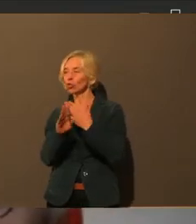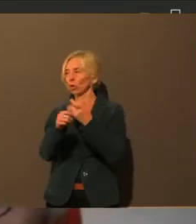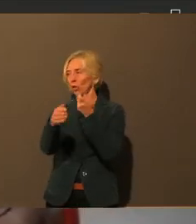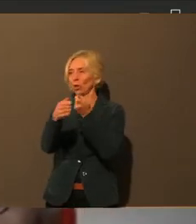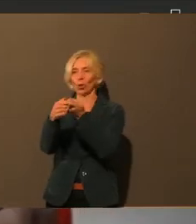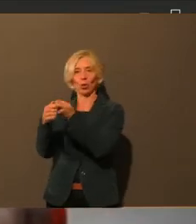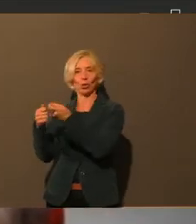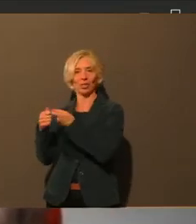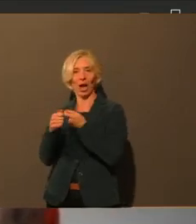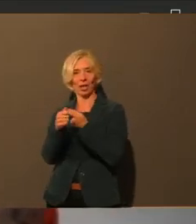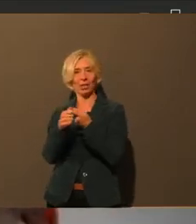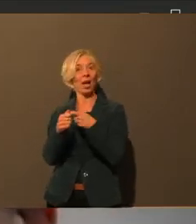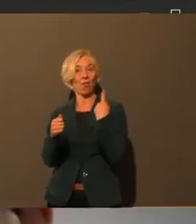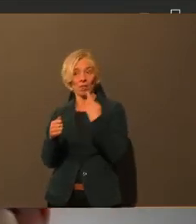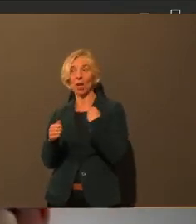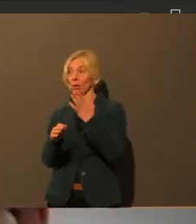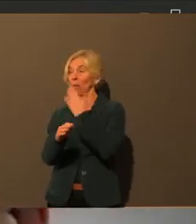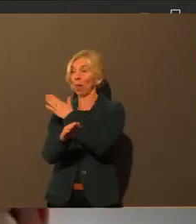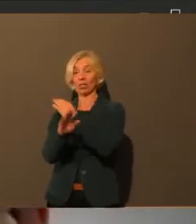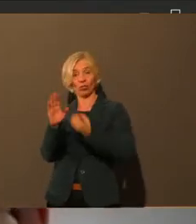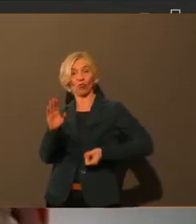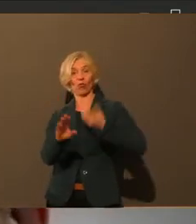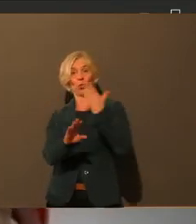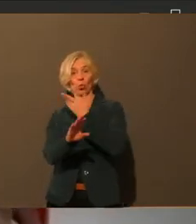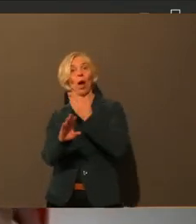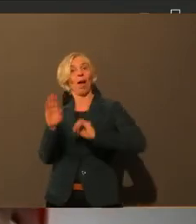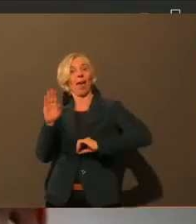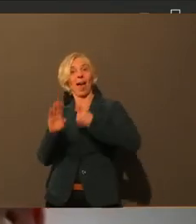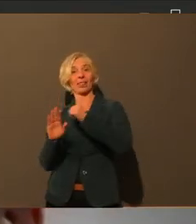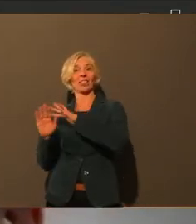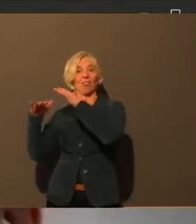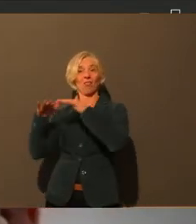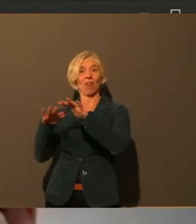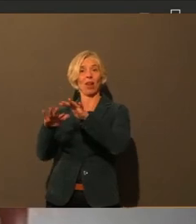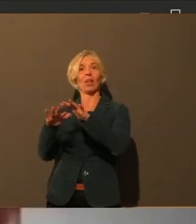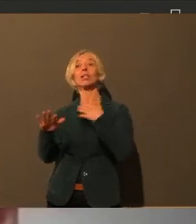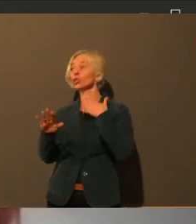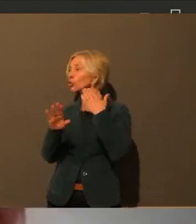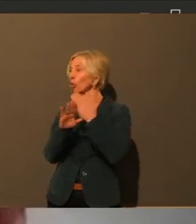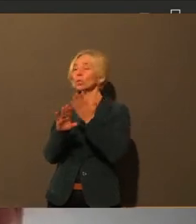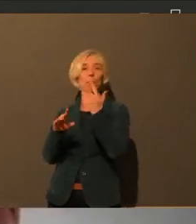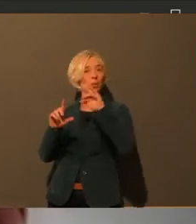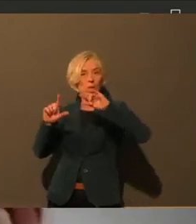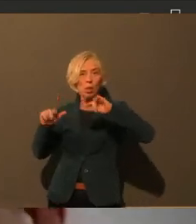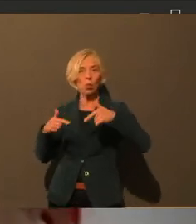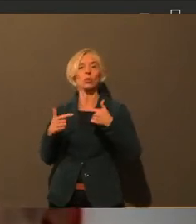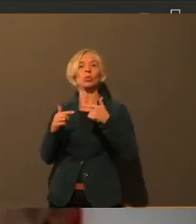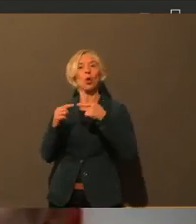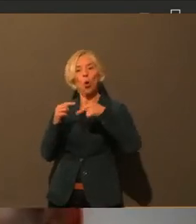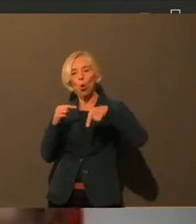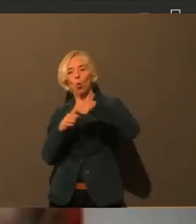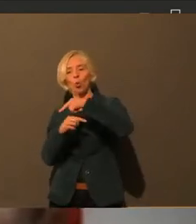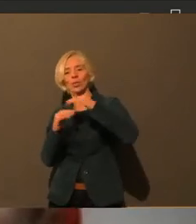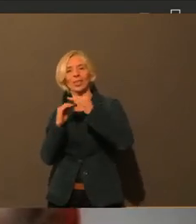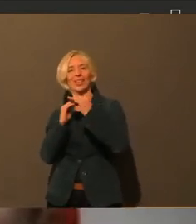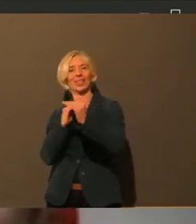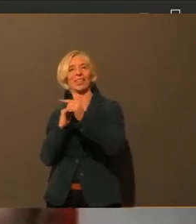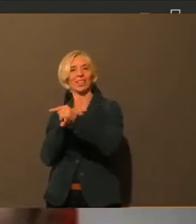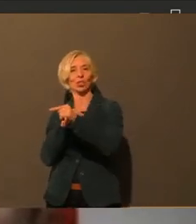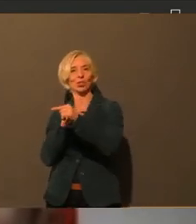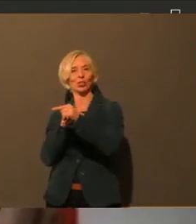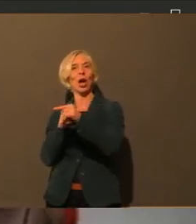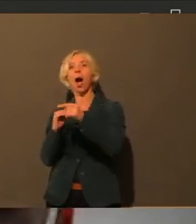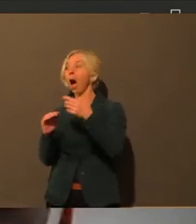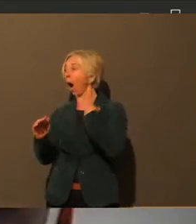Welle schon den runden Tisch mit den Pflegeheimen gegründet und uns da wöchentlich getroffen. Im Sommer dann in größeren